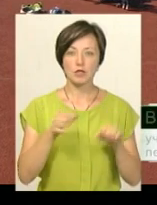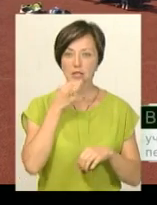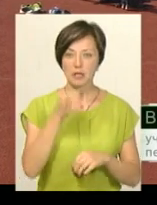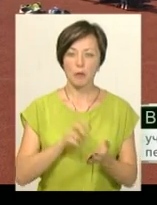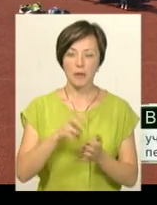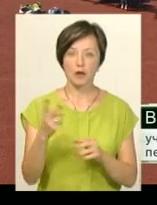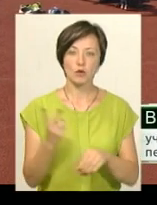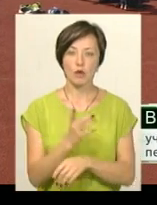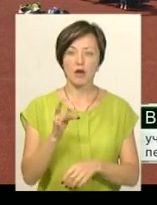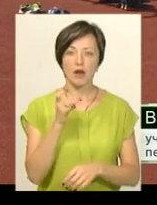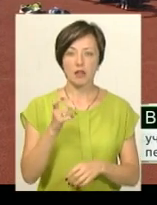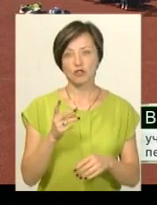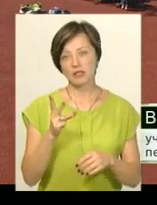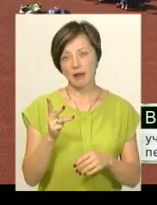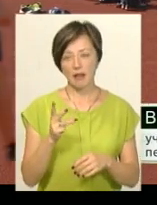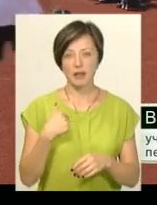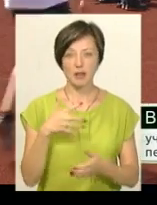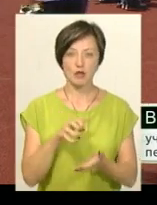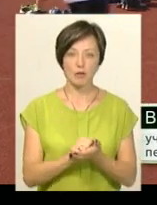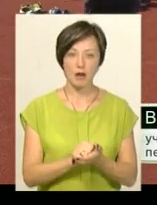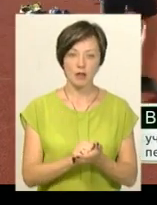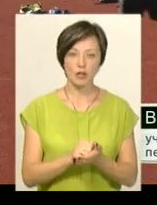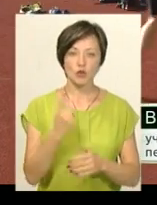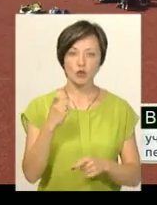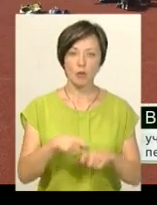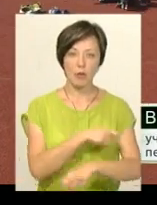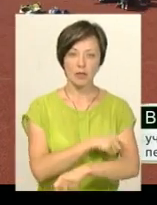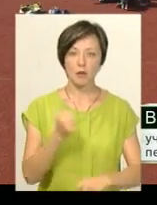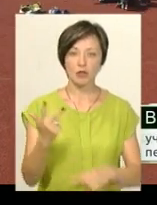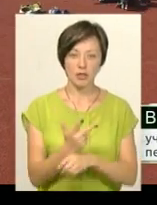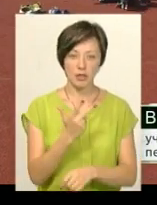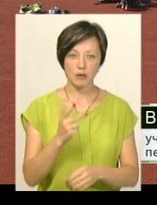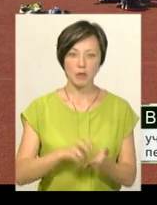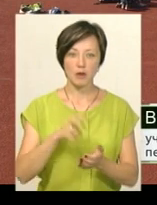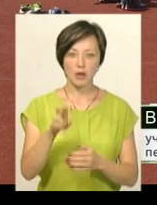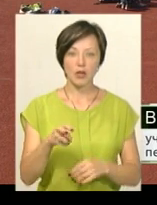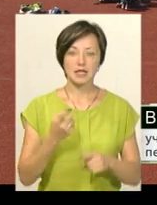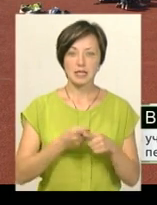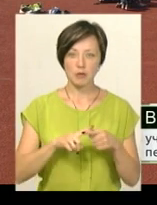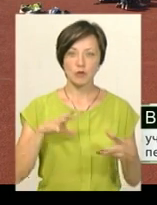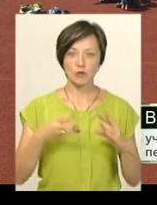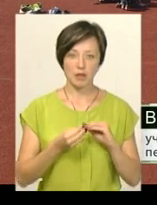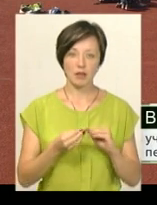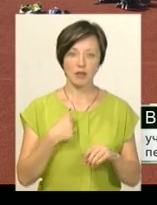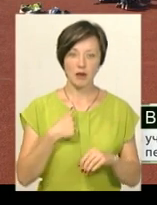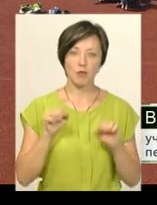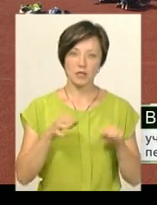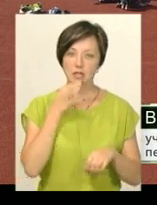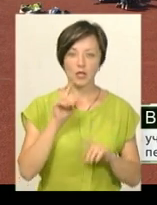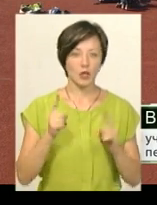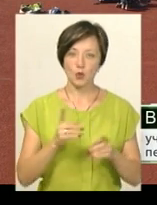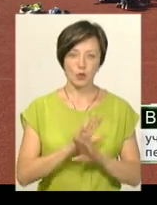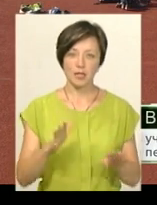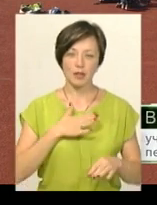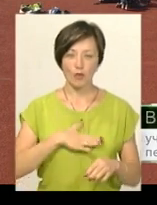пригала другий раз на змаганнях чи третій. Я займаюся 100 метрів і потрійним прыжком, то цим результатом я, можна сказати, не дуже